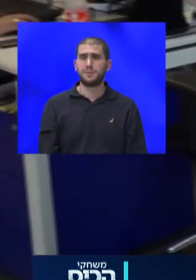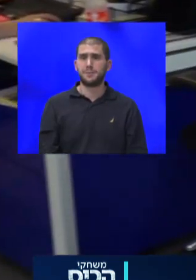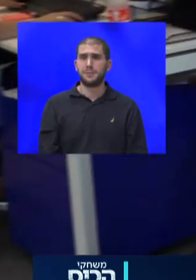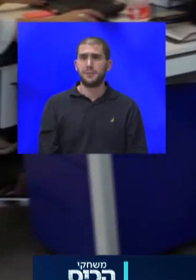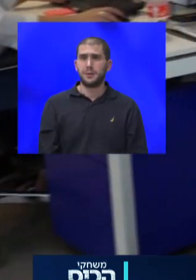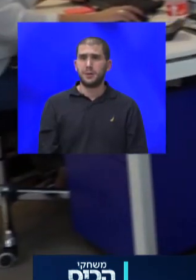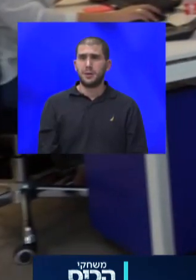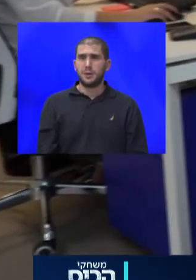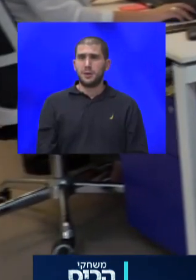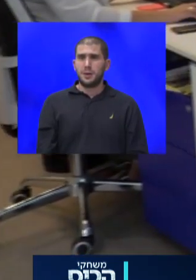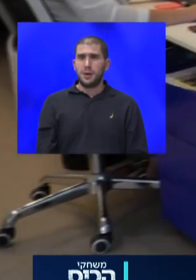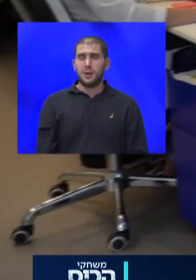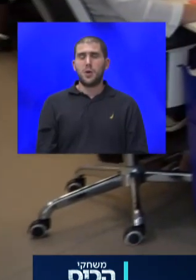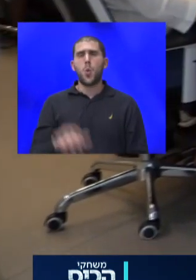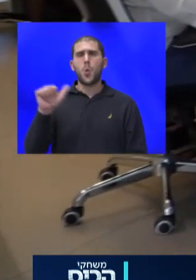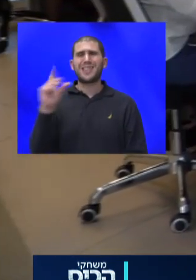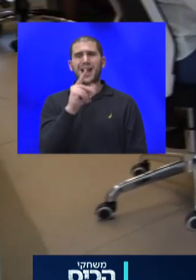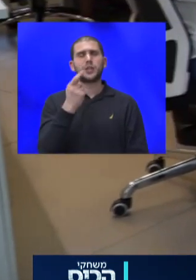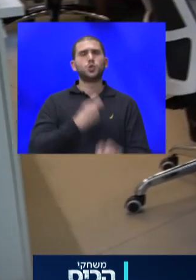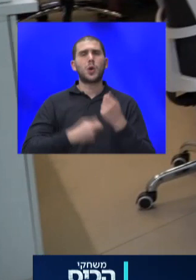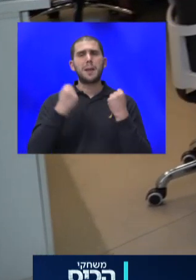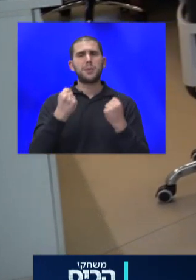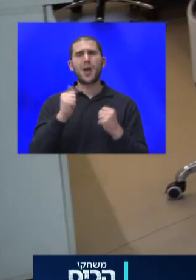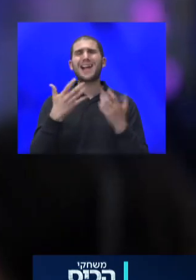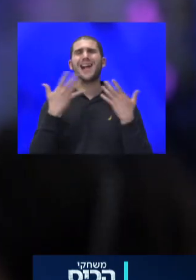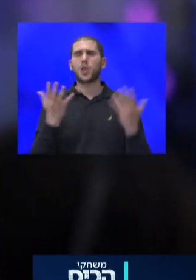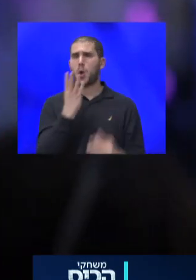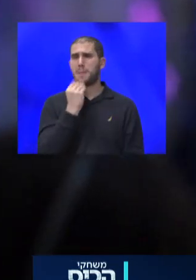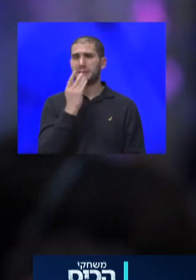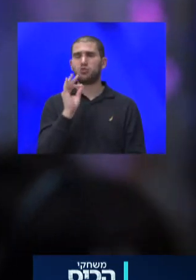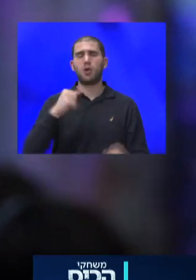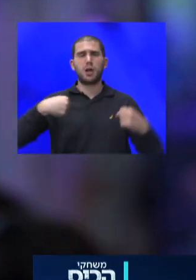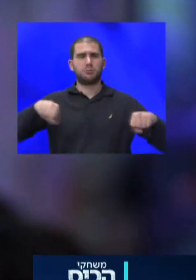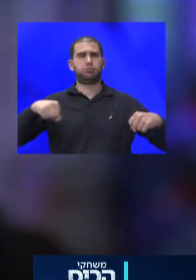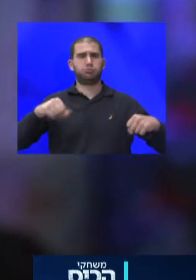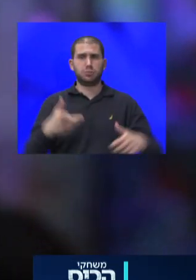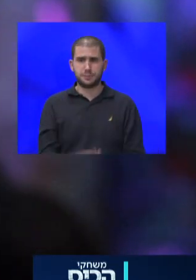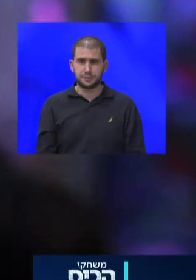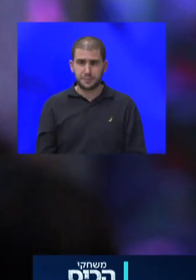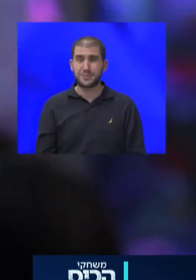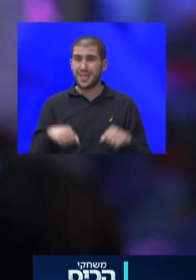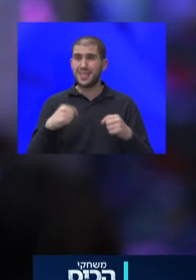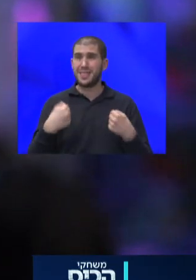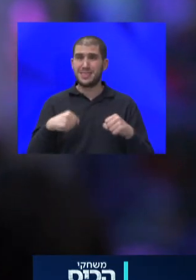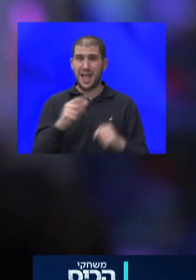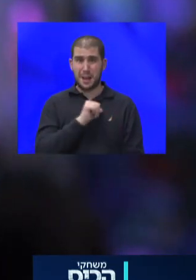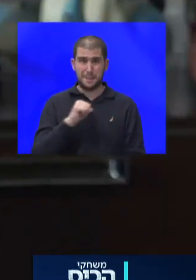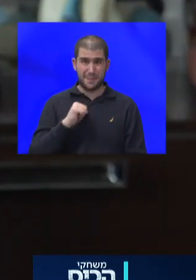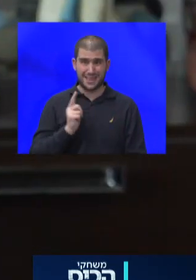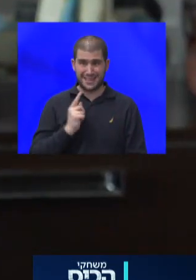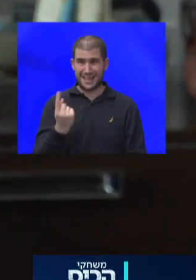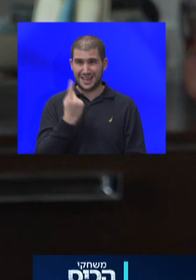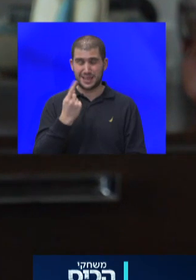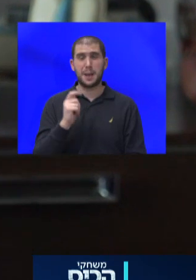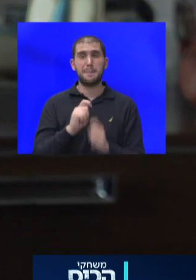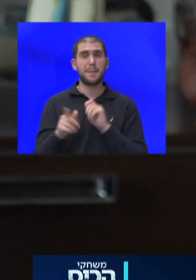אודי דגן, סוכן הביטוח הגדול ביותר בישראל, לנהגי רכב דוגלגלי. נהגי החיד פרטי, נכון? הפרמיה הממוצעת